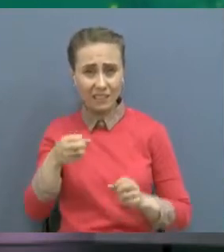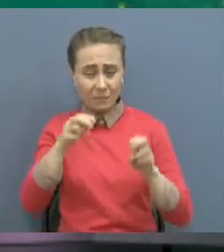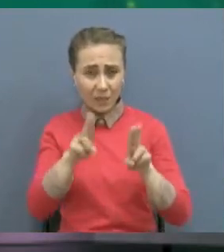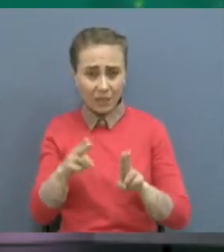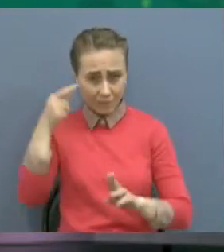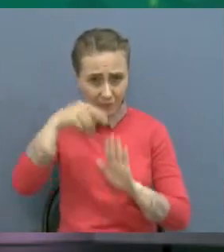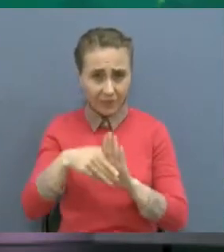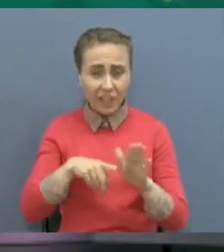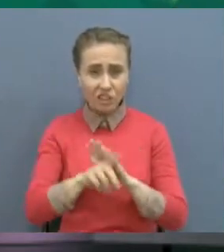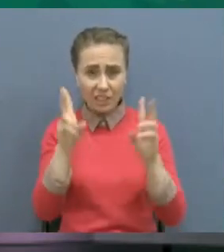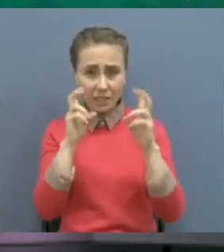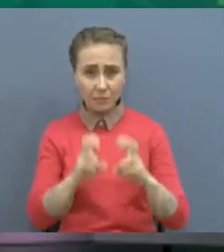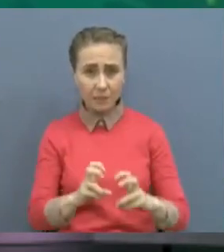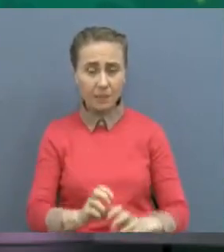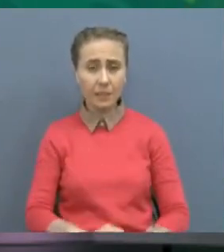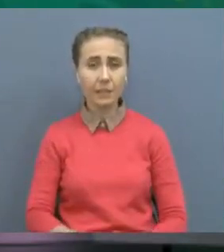оның мәйті табылды.